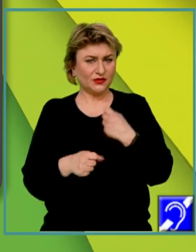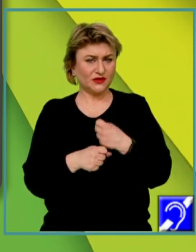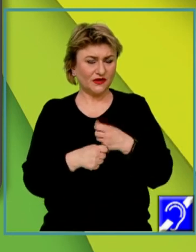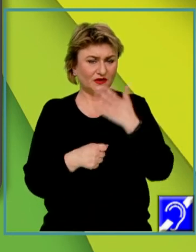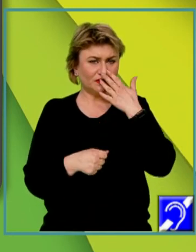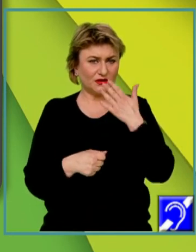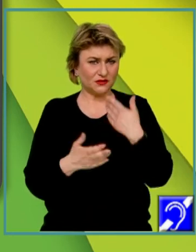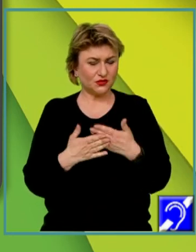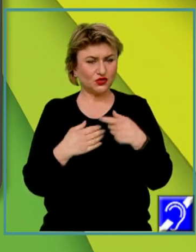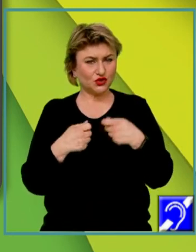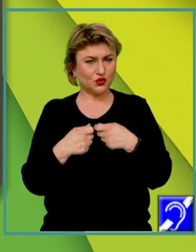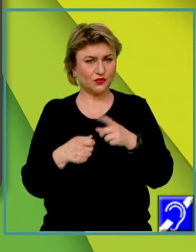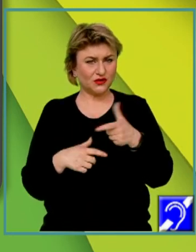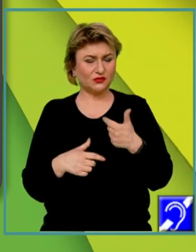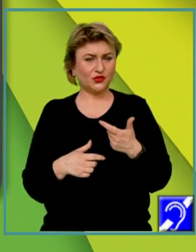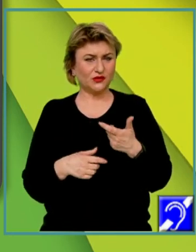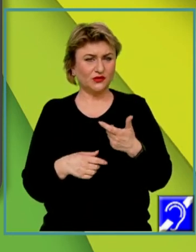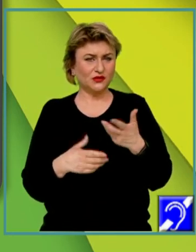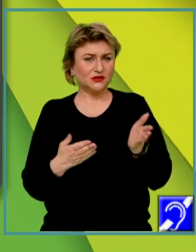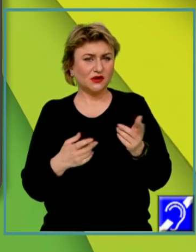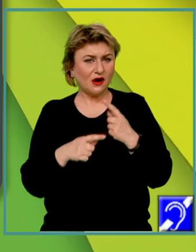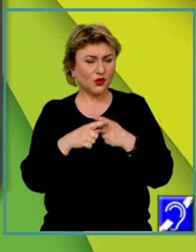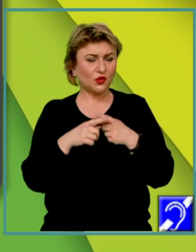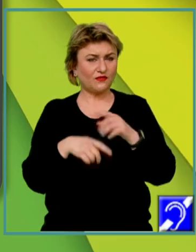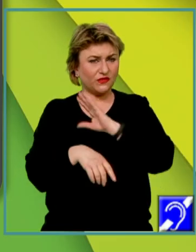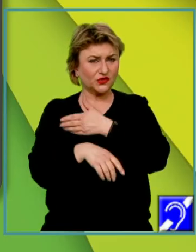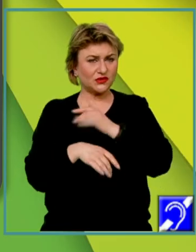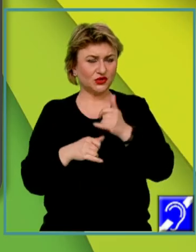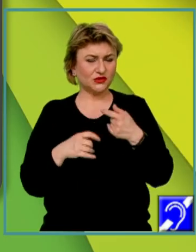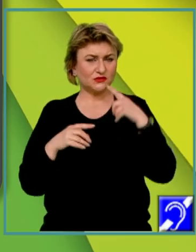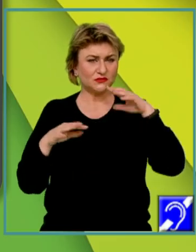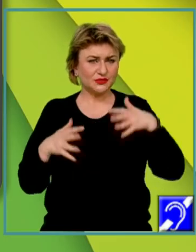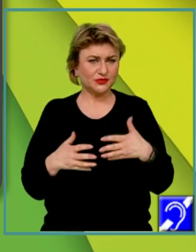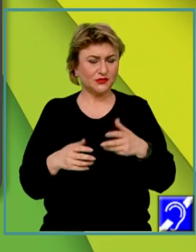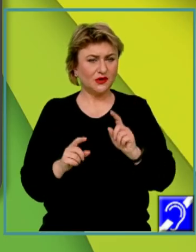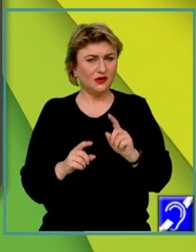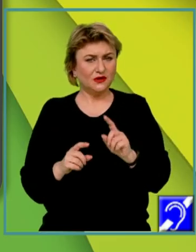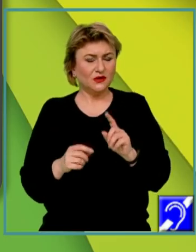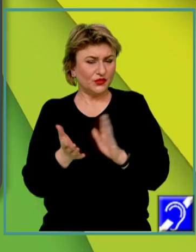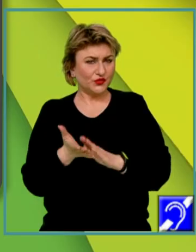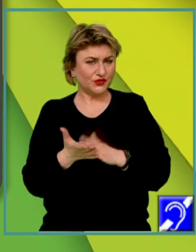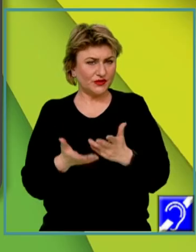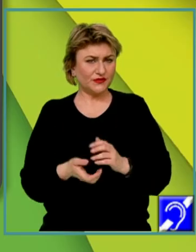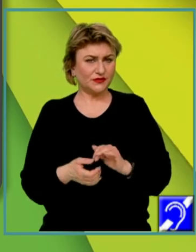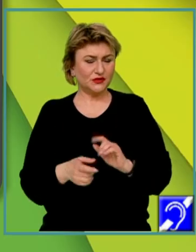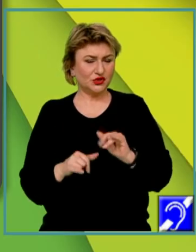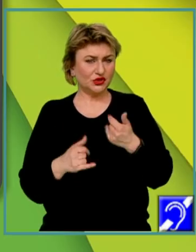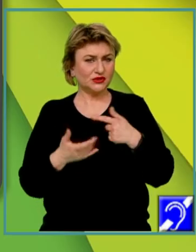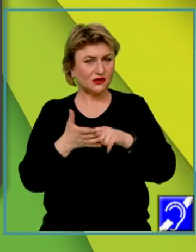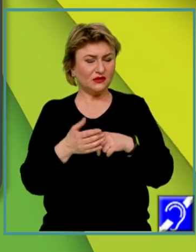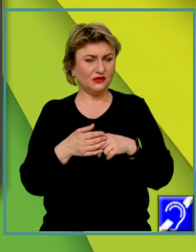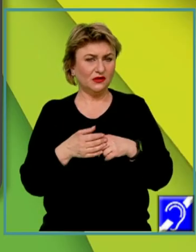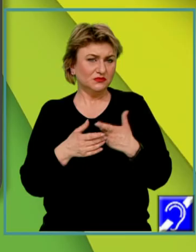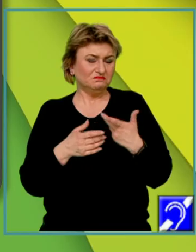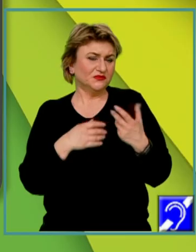față. Acest grup ar trebui să-și adune forțele, să se concentreze asupra scopului, să atingă sarcina,